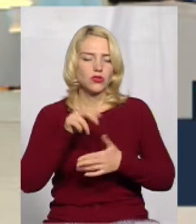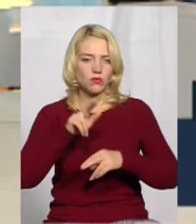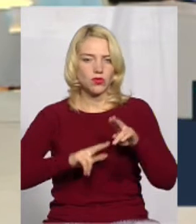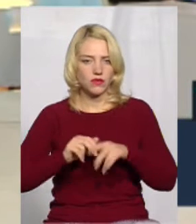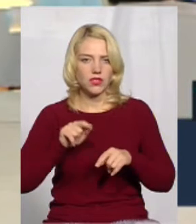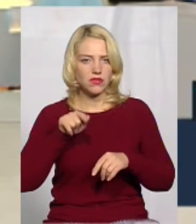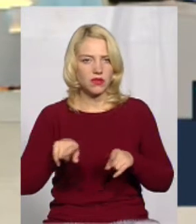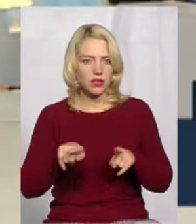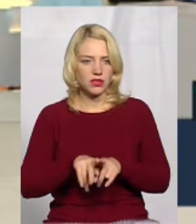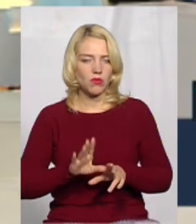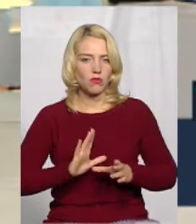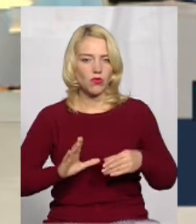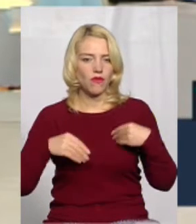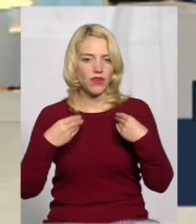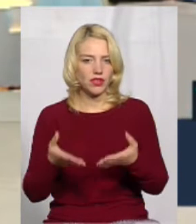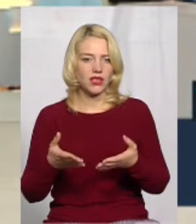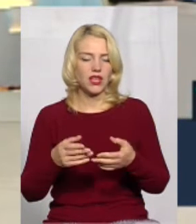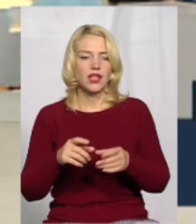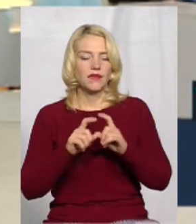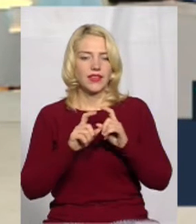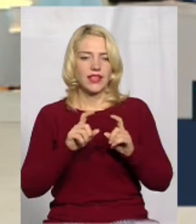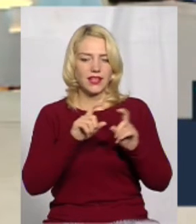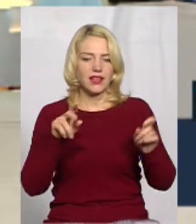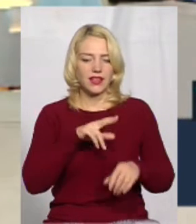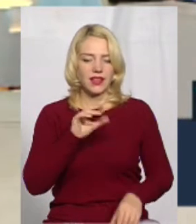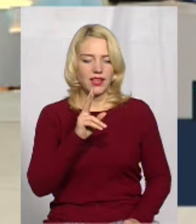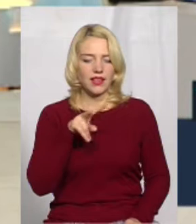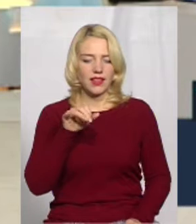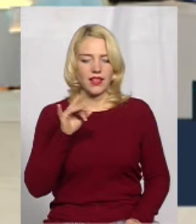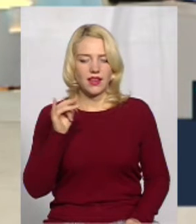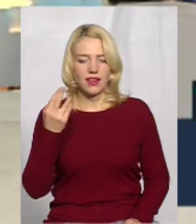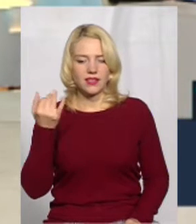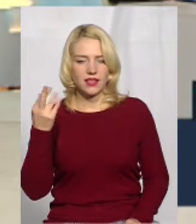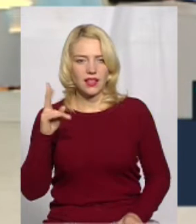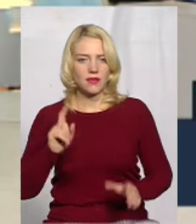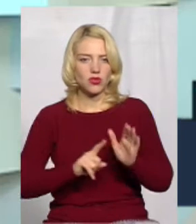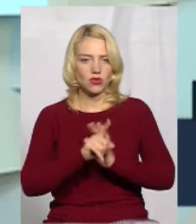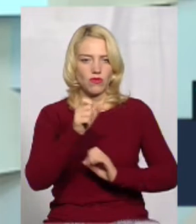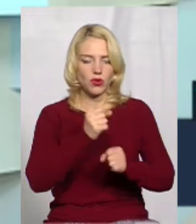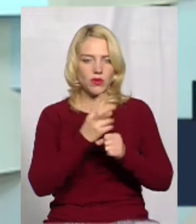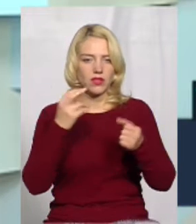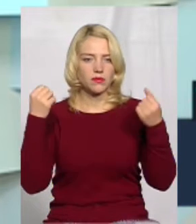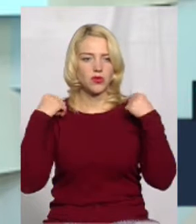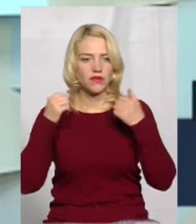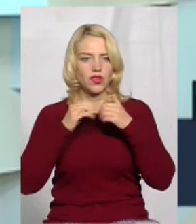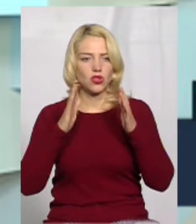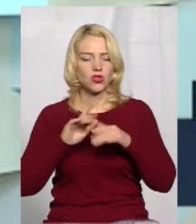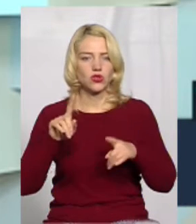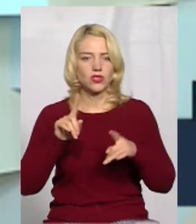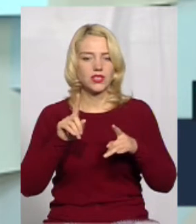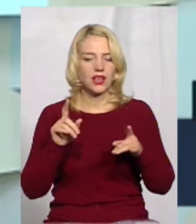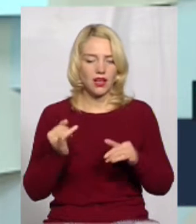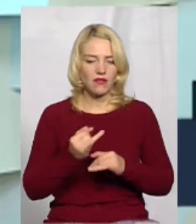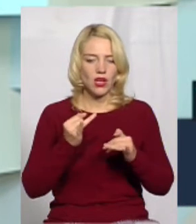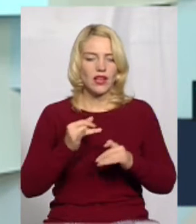І в них так само було видано і декларацію на початок робіт, так само на спортивний комплекс. Що цікаво, тоді відсоток забудови цієї